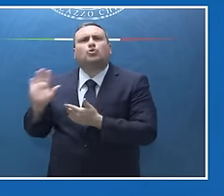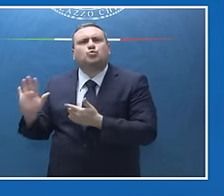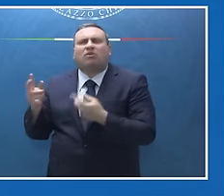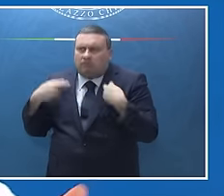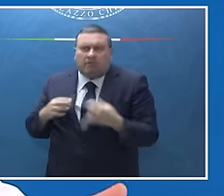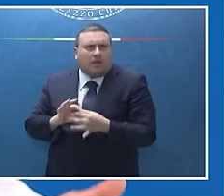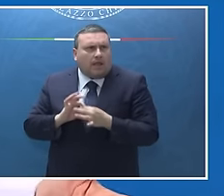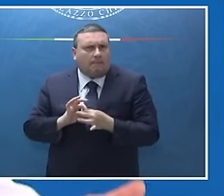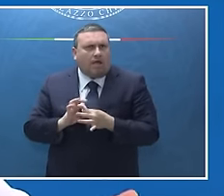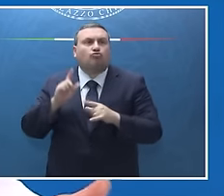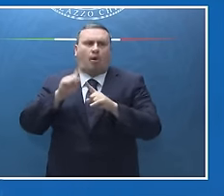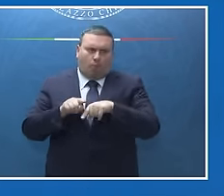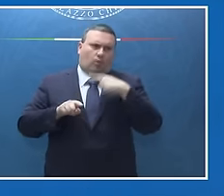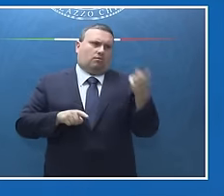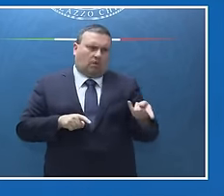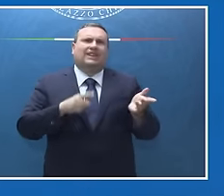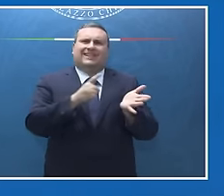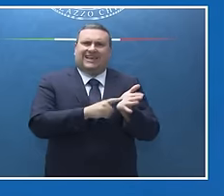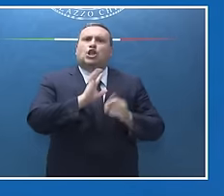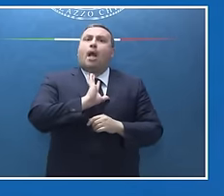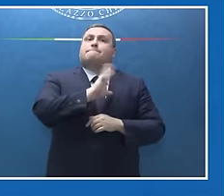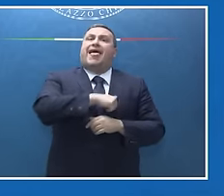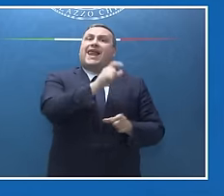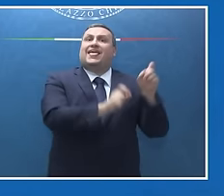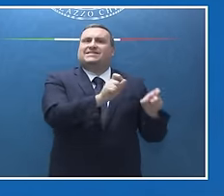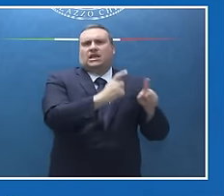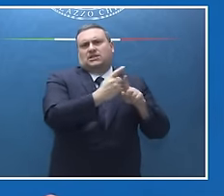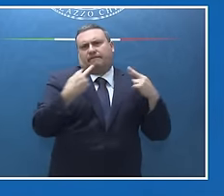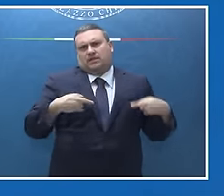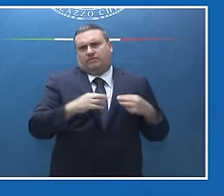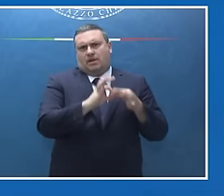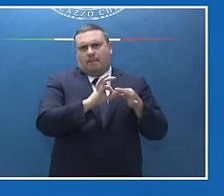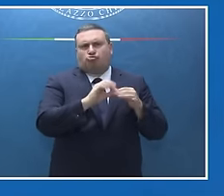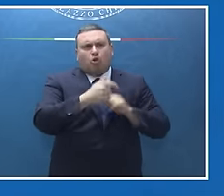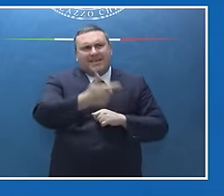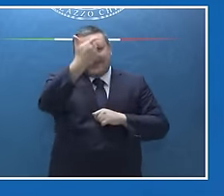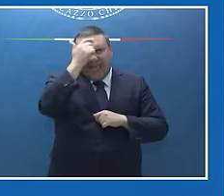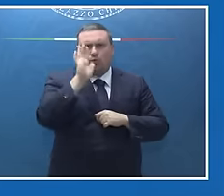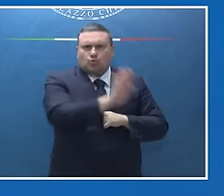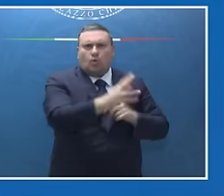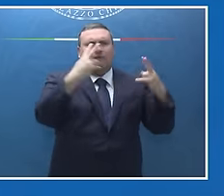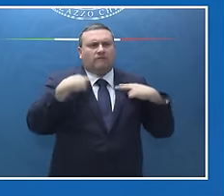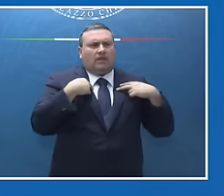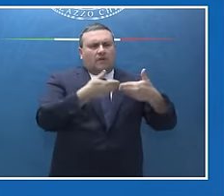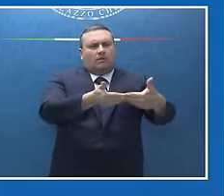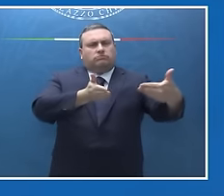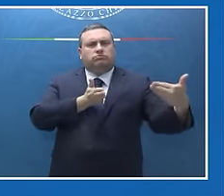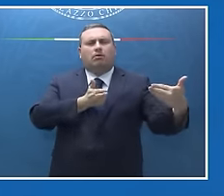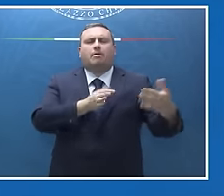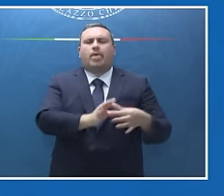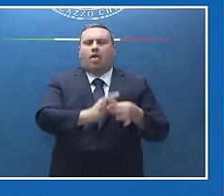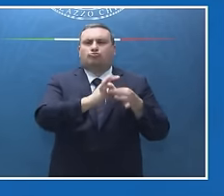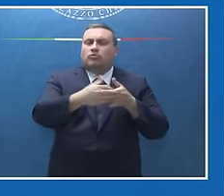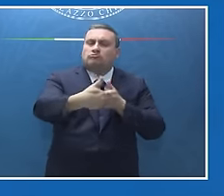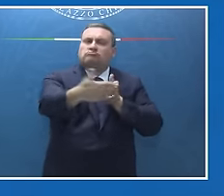anche il diritto dei palestinesi di avere il loro Stato nel quale vivere in maniera pacifica. Ed è questo